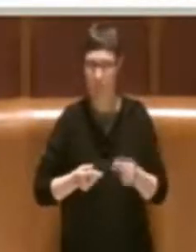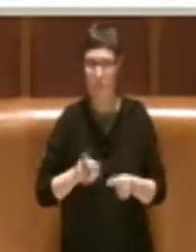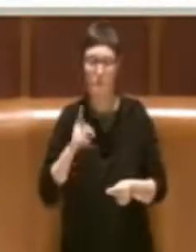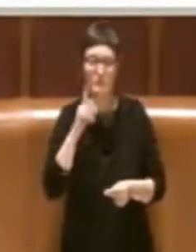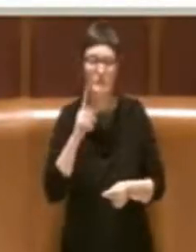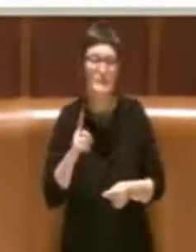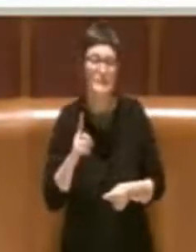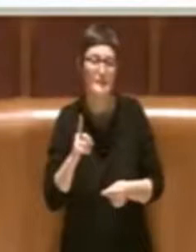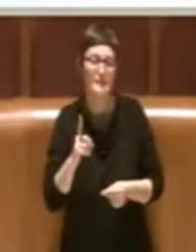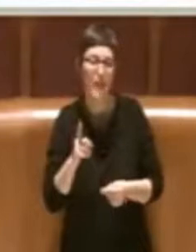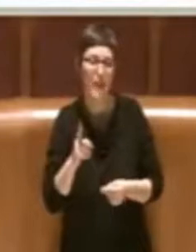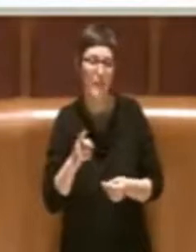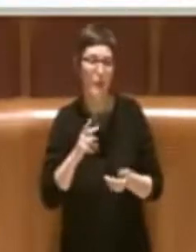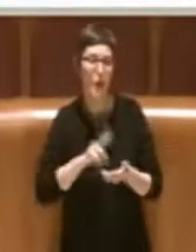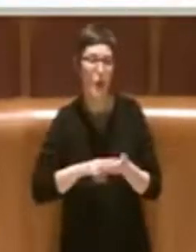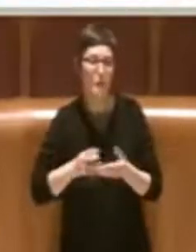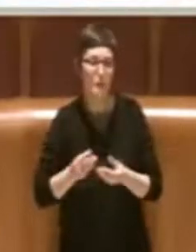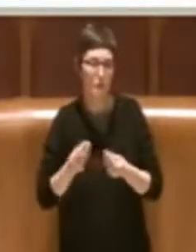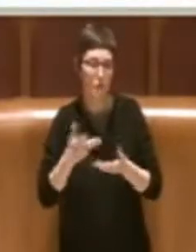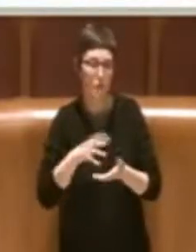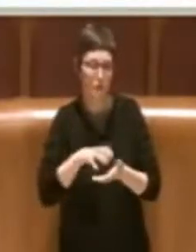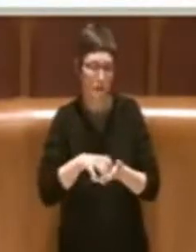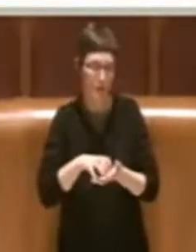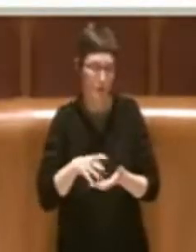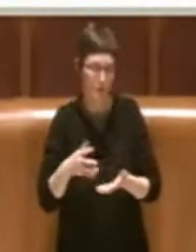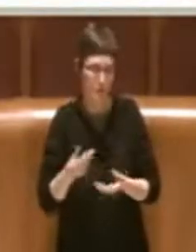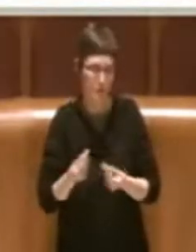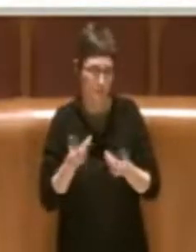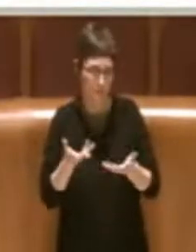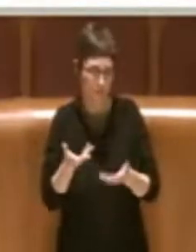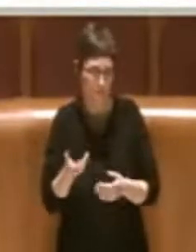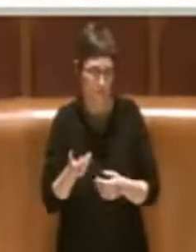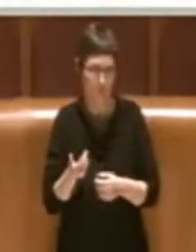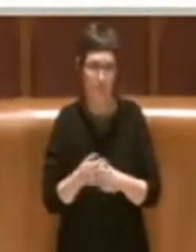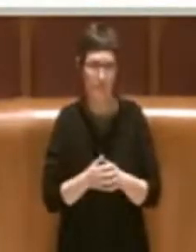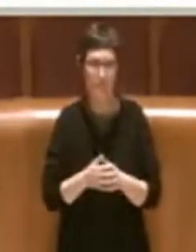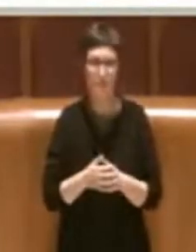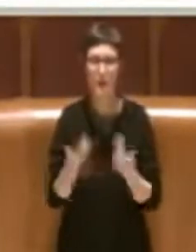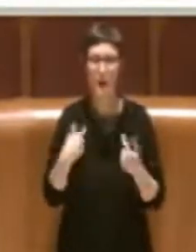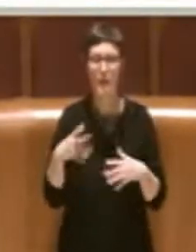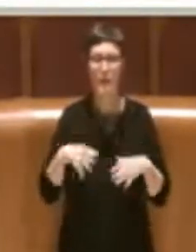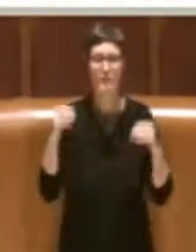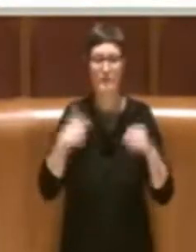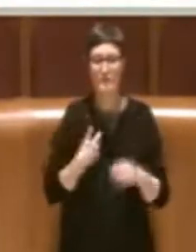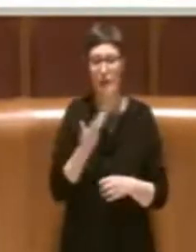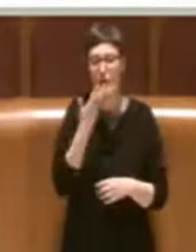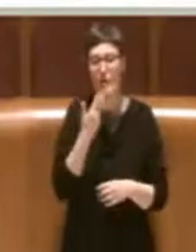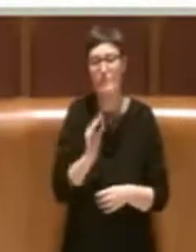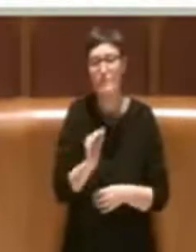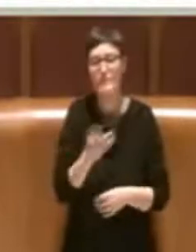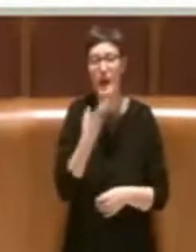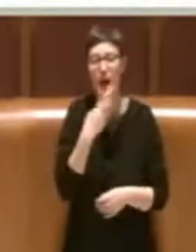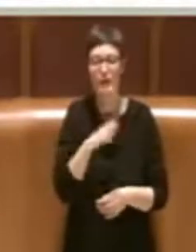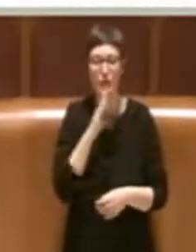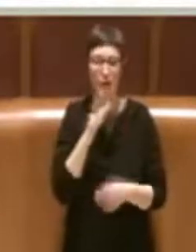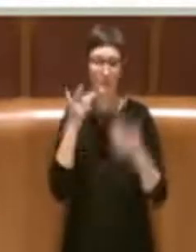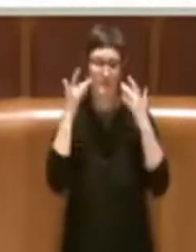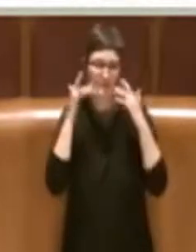contributi. Quindi noi in prima istanza chiediamo sicuramente agevolazioni che possono essere appunto la